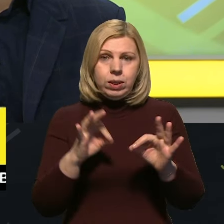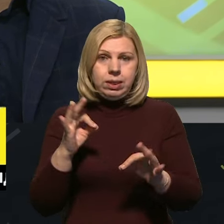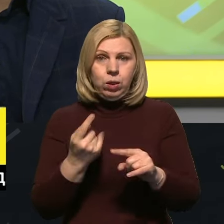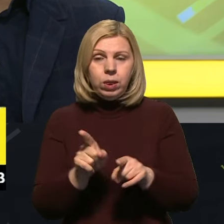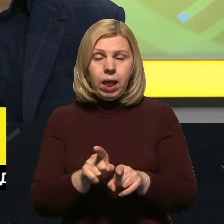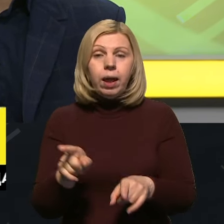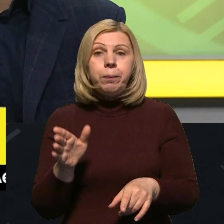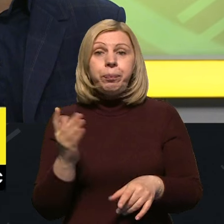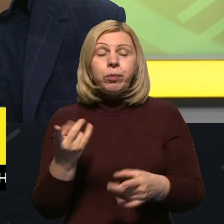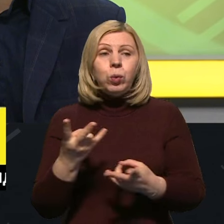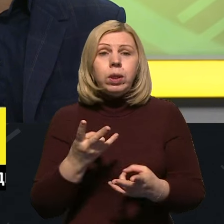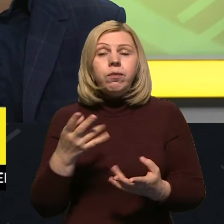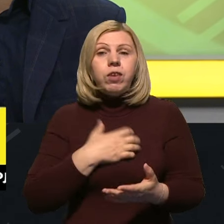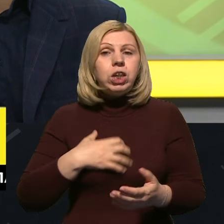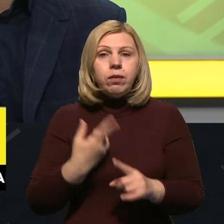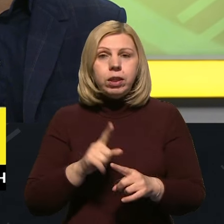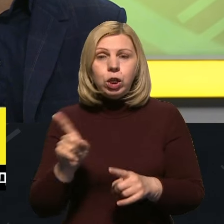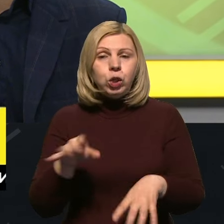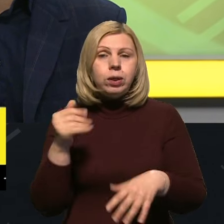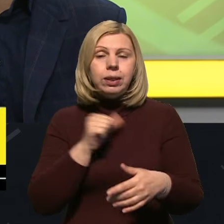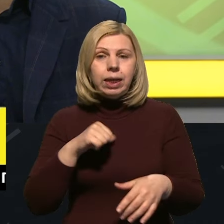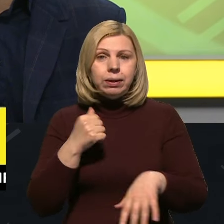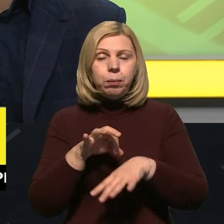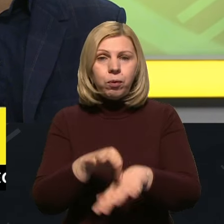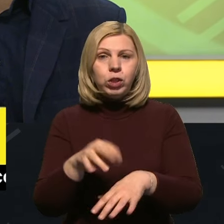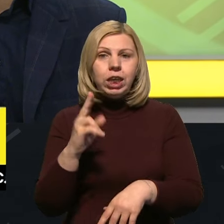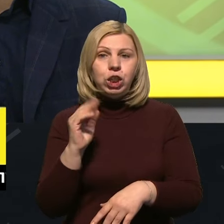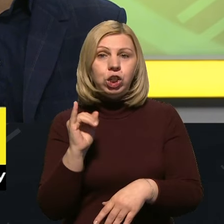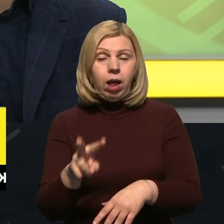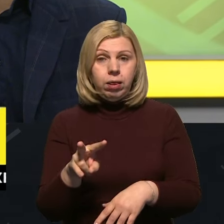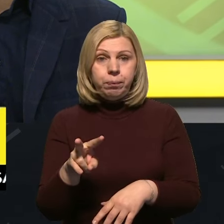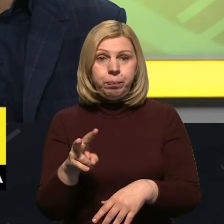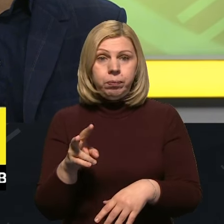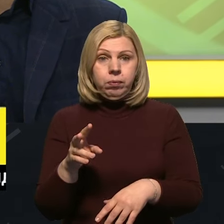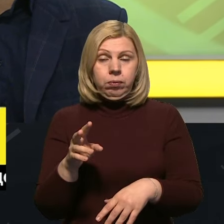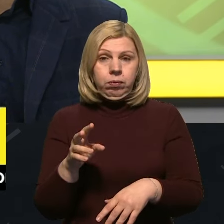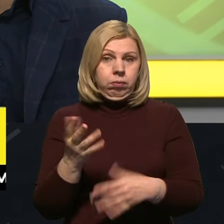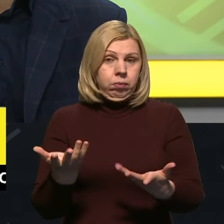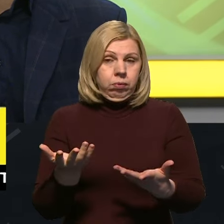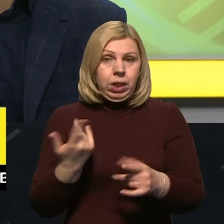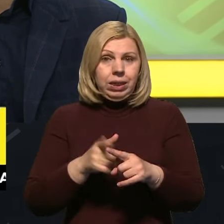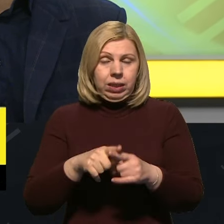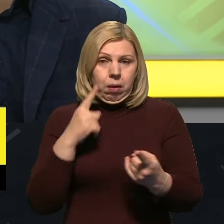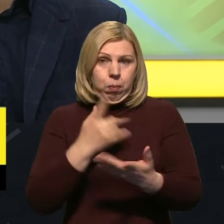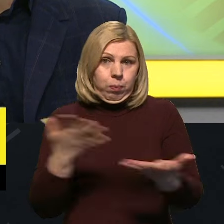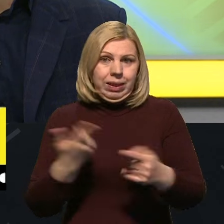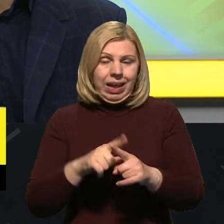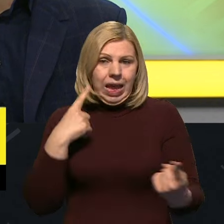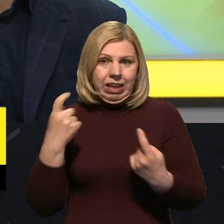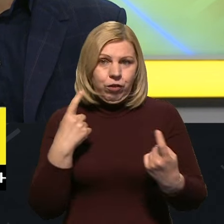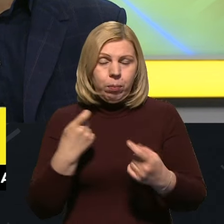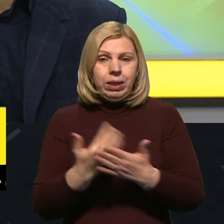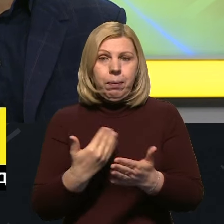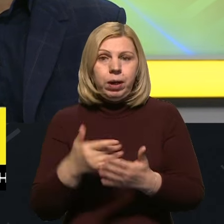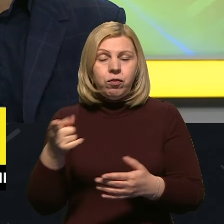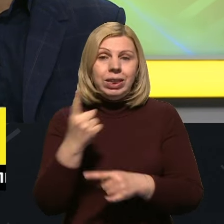І тут важливий аспект тому, що вони те саме проводили, наприклад, з кинжалом. Тобто, це публічна така інформація, коли, наприклад,